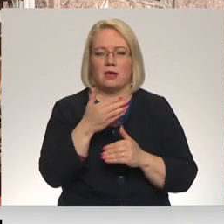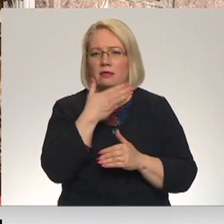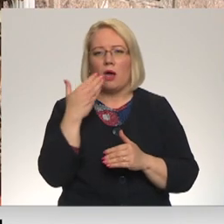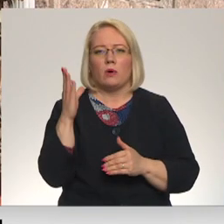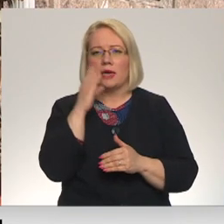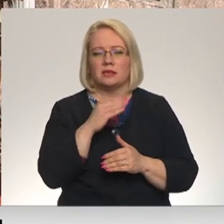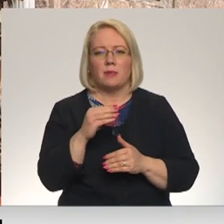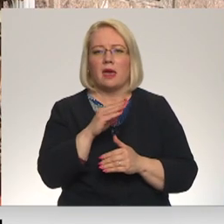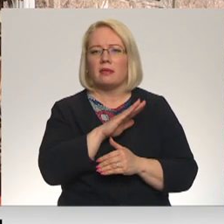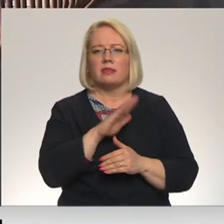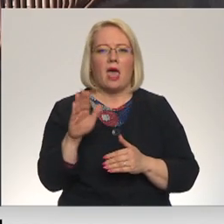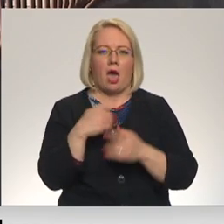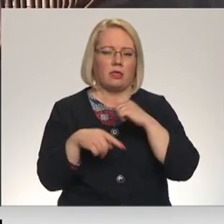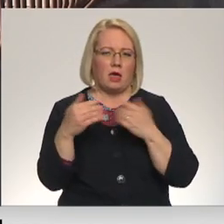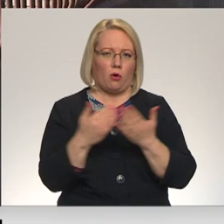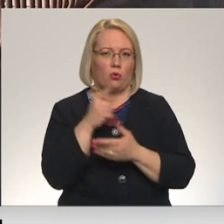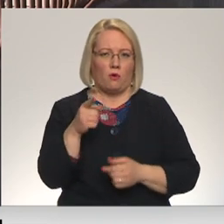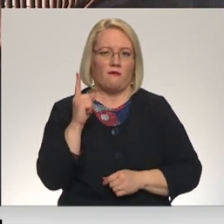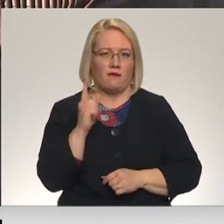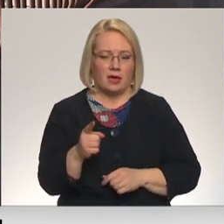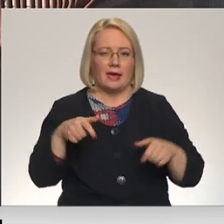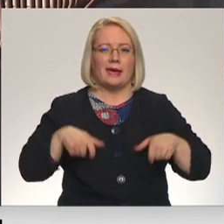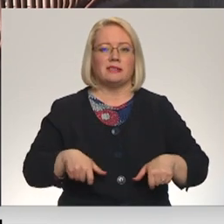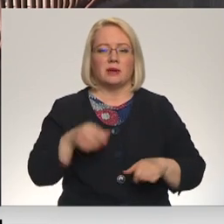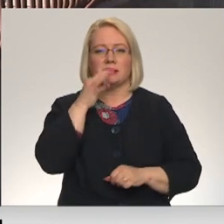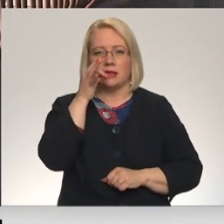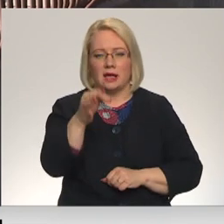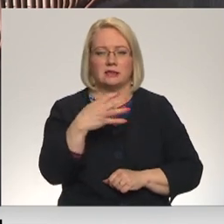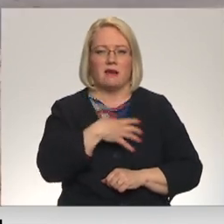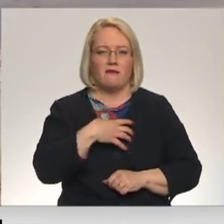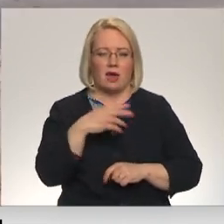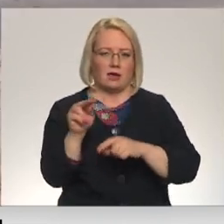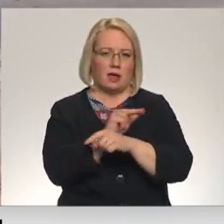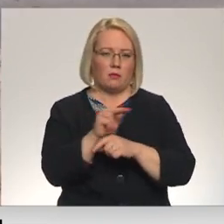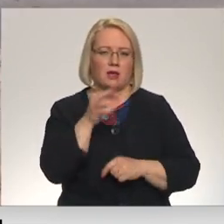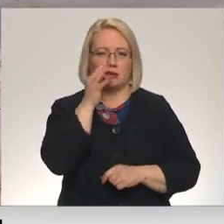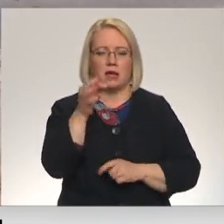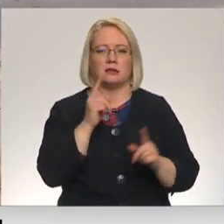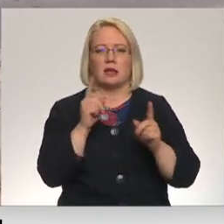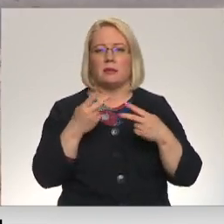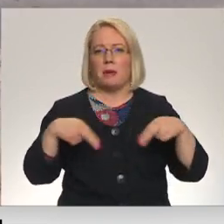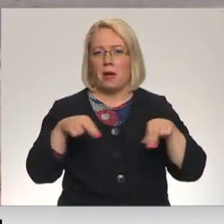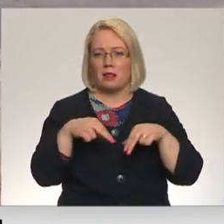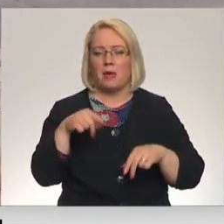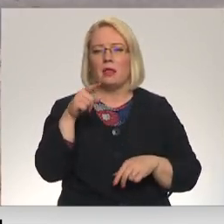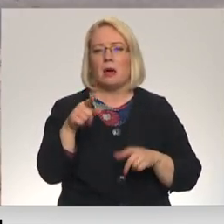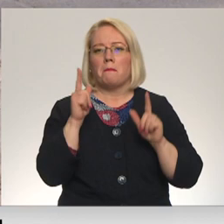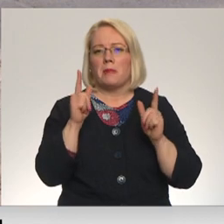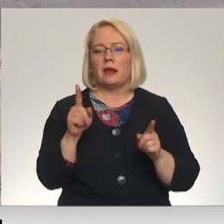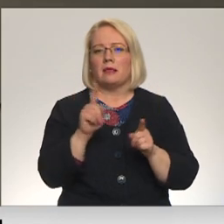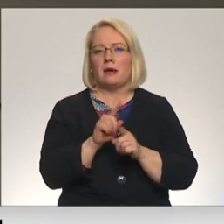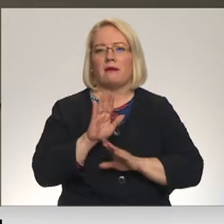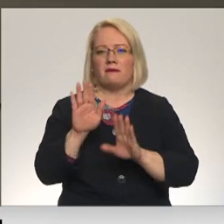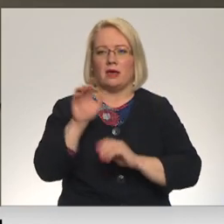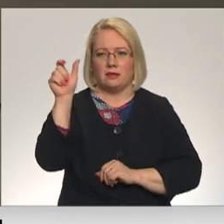tiltus neatjaunot. Inspekcijas norādījušas, ka nepieciešams remonts norāda satiksmas departamentā. Tam piekrīt arī Rīgas vicemērs.